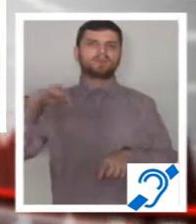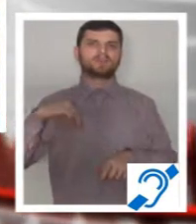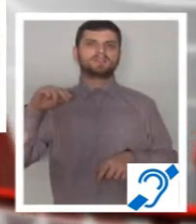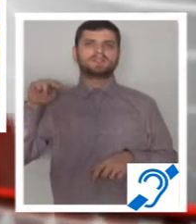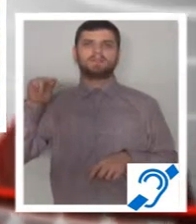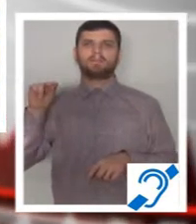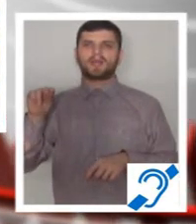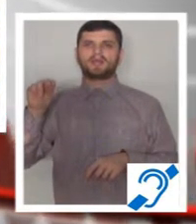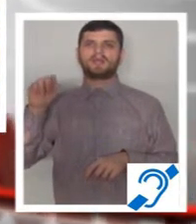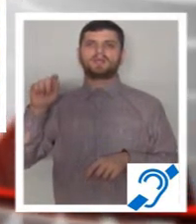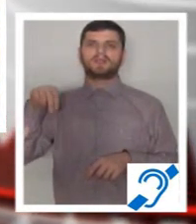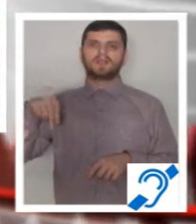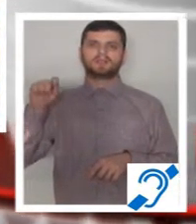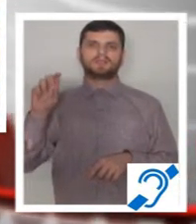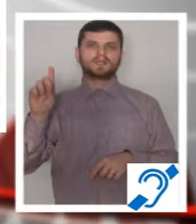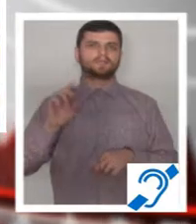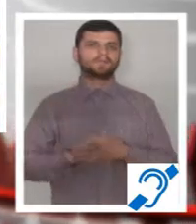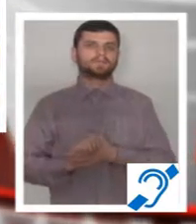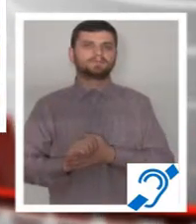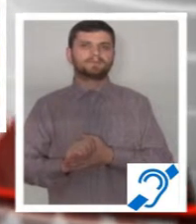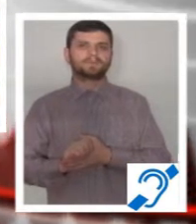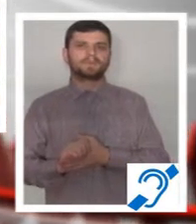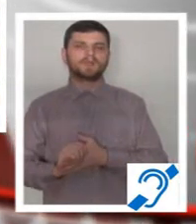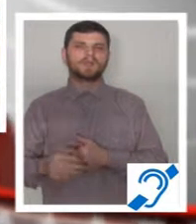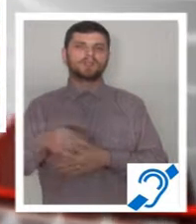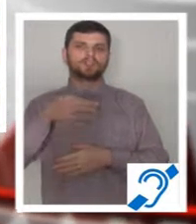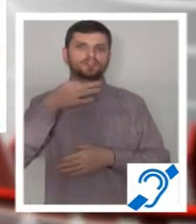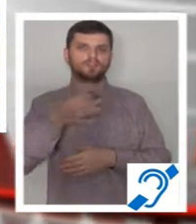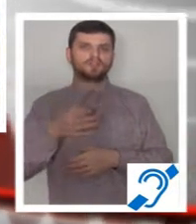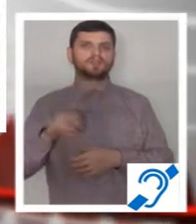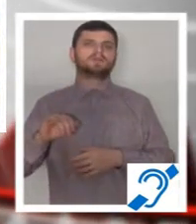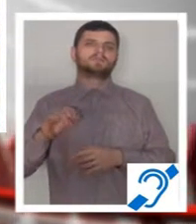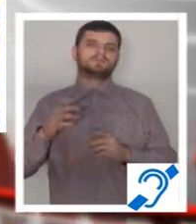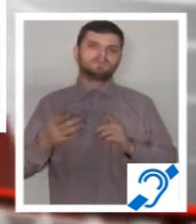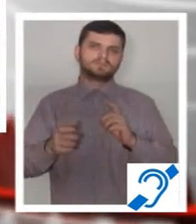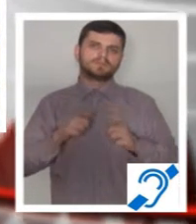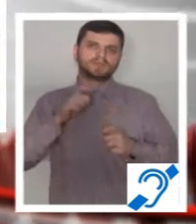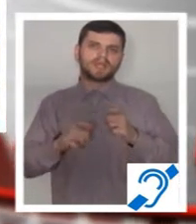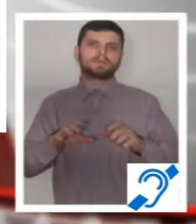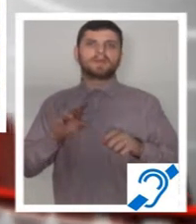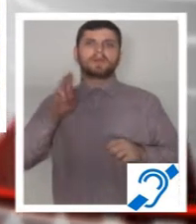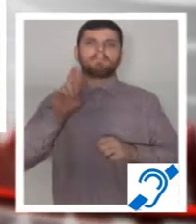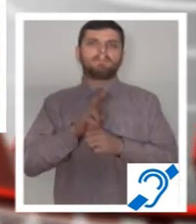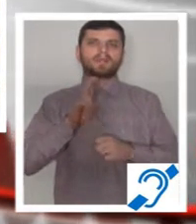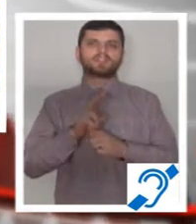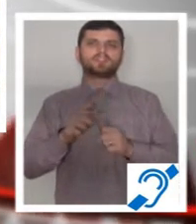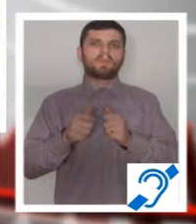aceea cu alegerea primarului din primul tur, și nu e numai punctul meu de vedere, nu vreau să par